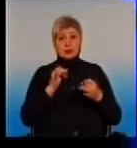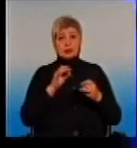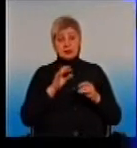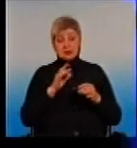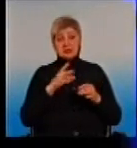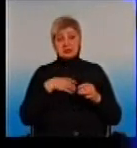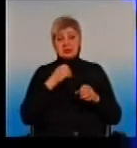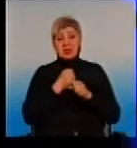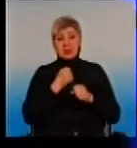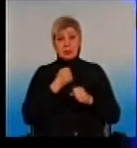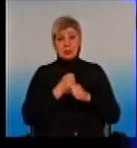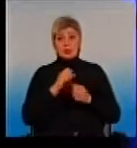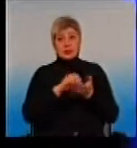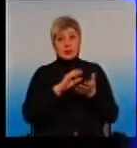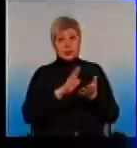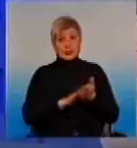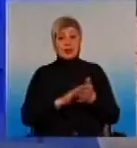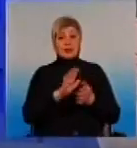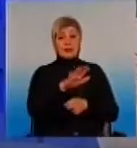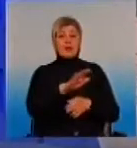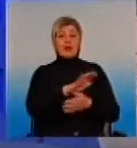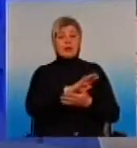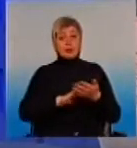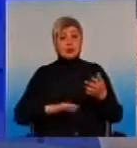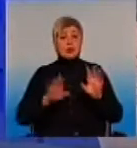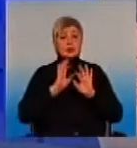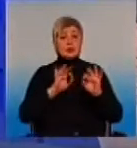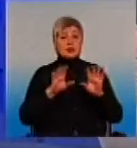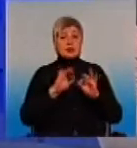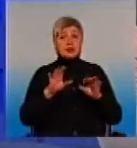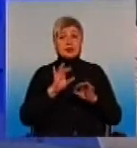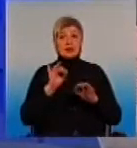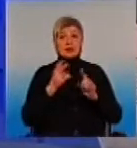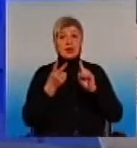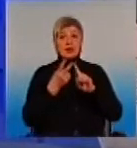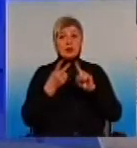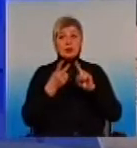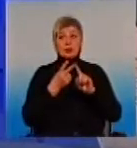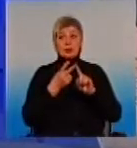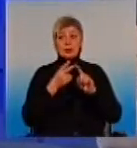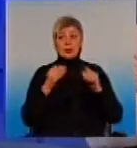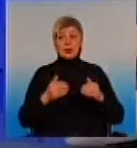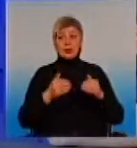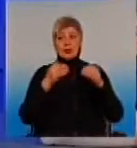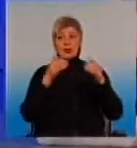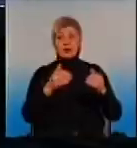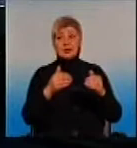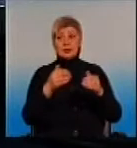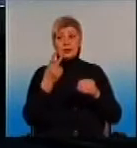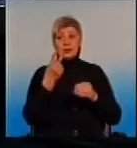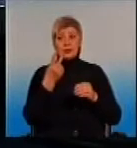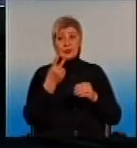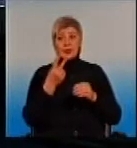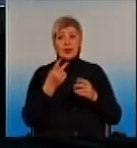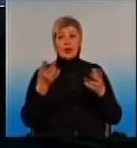Записала. Продовжимо роз'ясняти нашу інструкцію. Другий пункт – саме про цю наліпочку. Да,